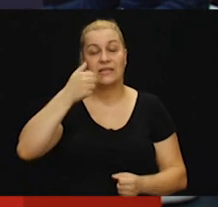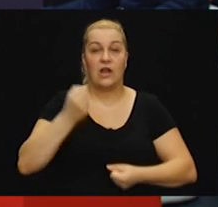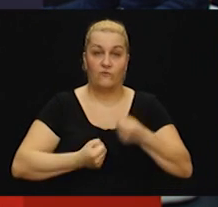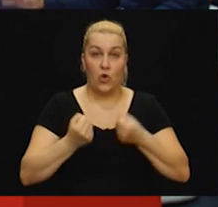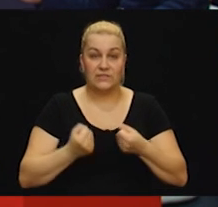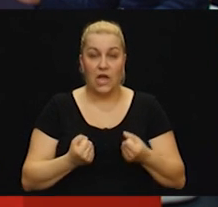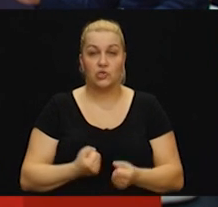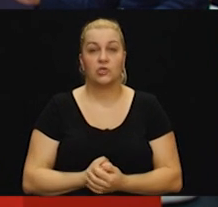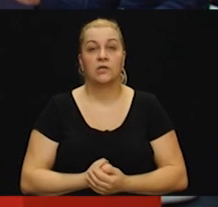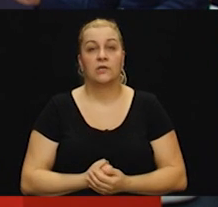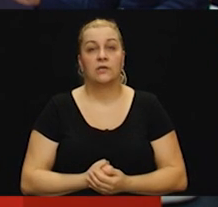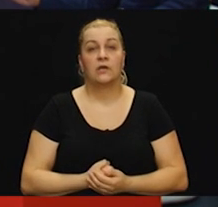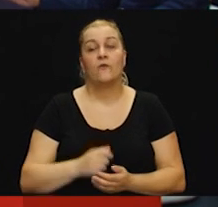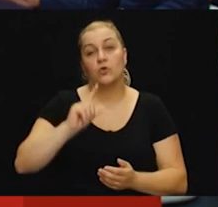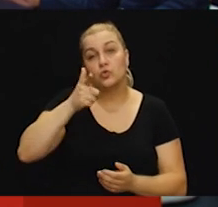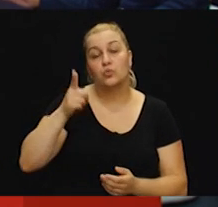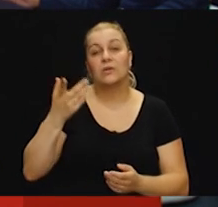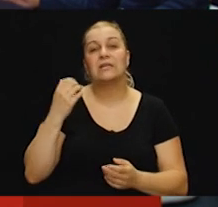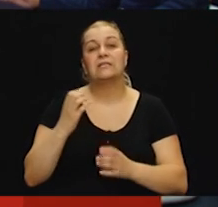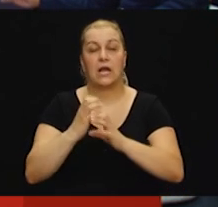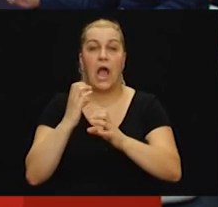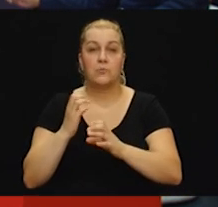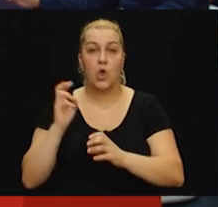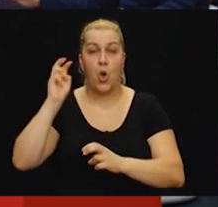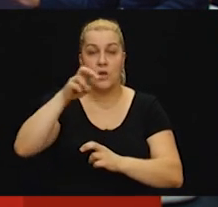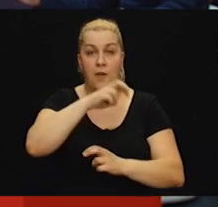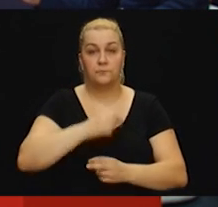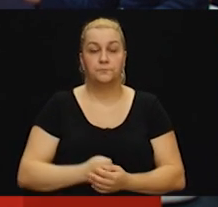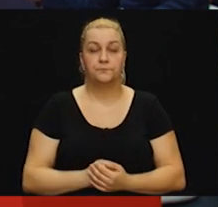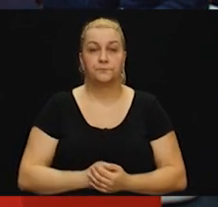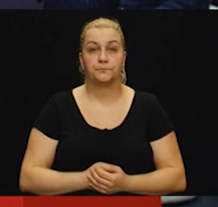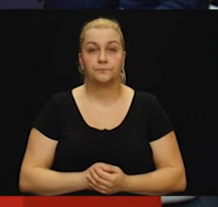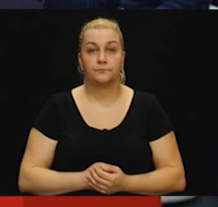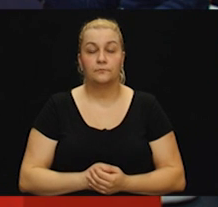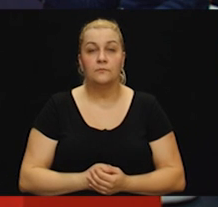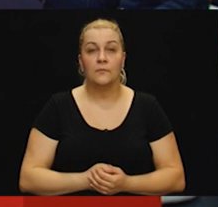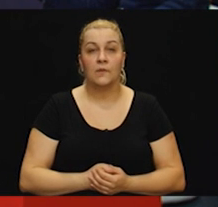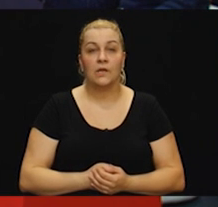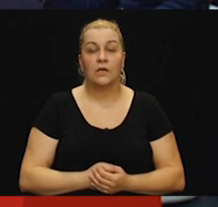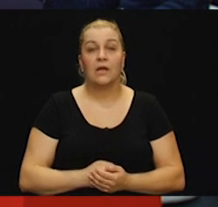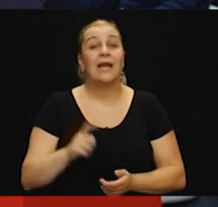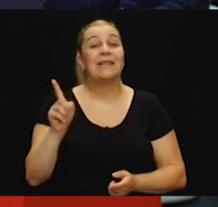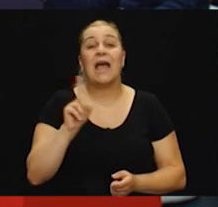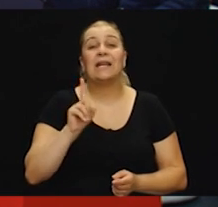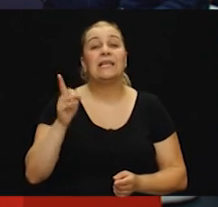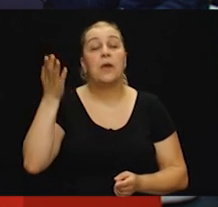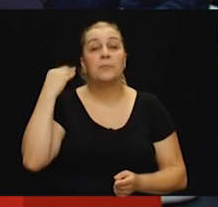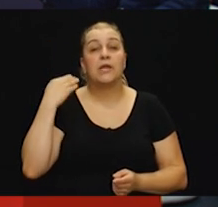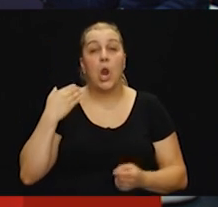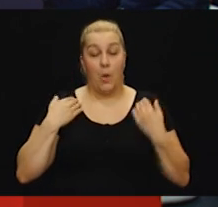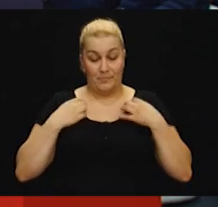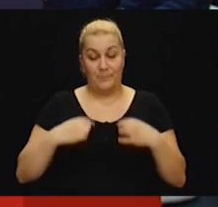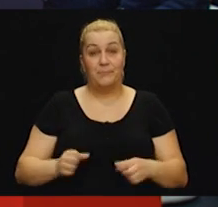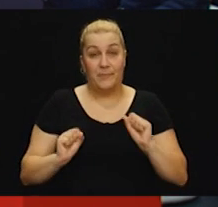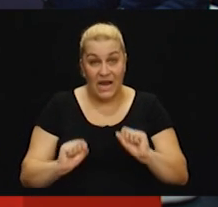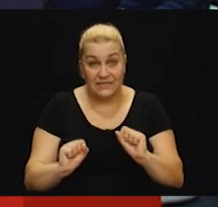ne vozači, ali ljudi iz kamiona. Vozač je Volarević, Ilija. Dobio tri metka, da nije bilo pancirke, odija